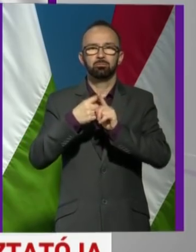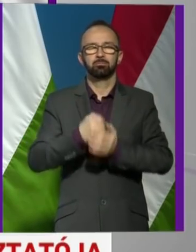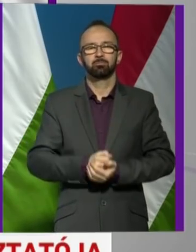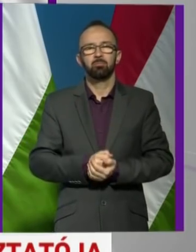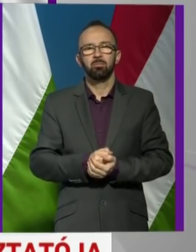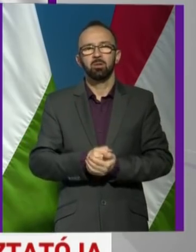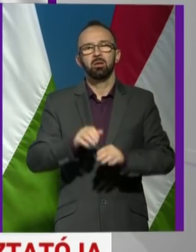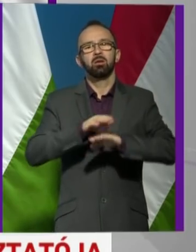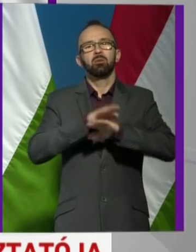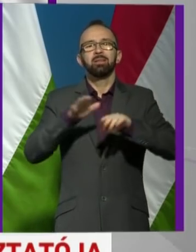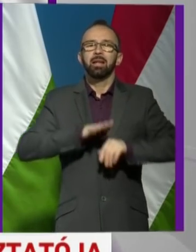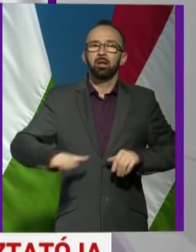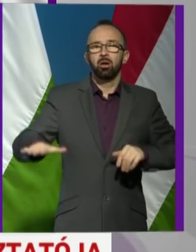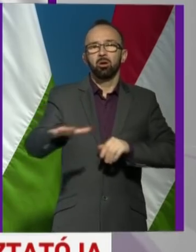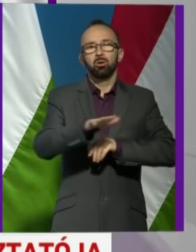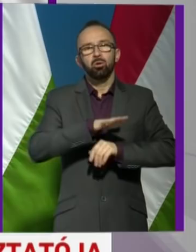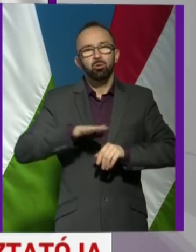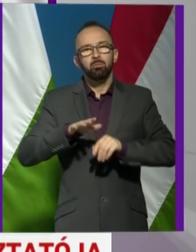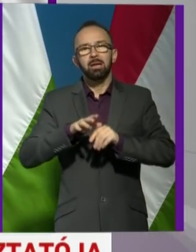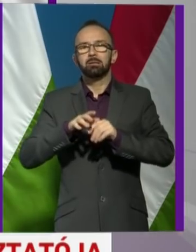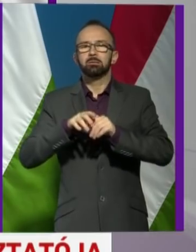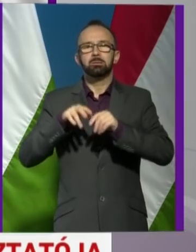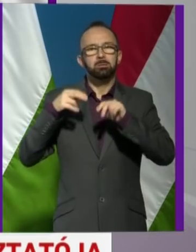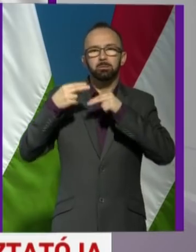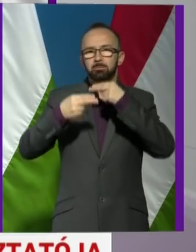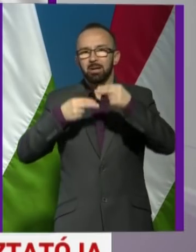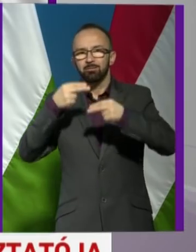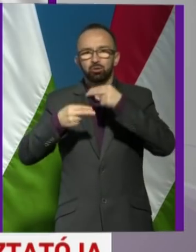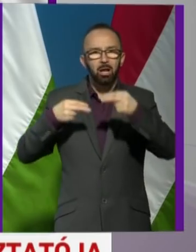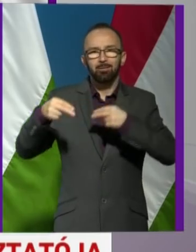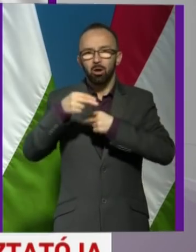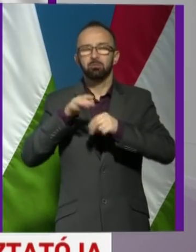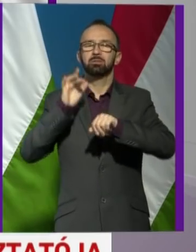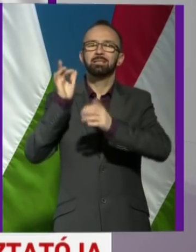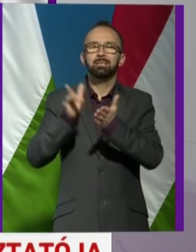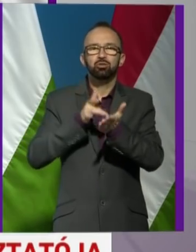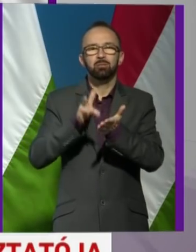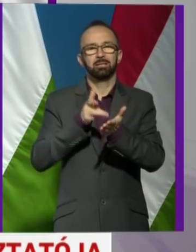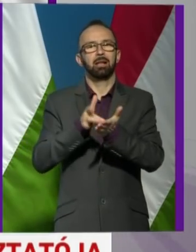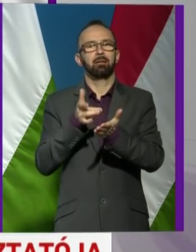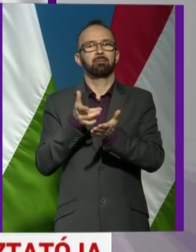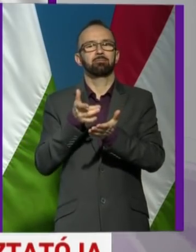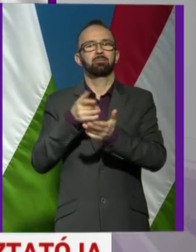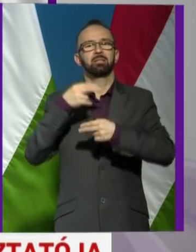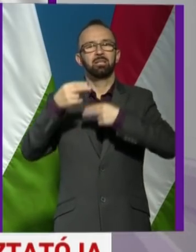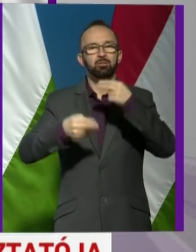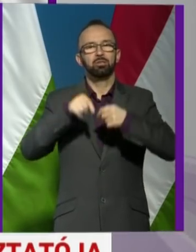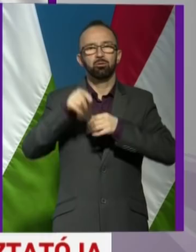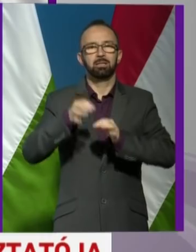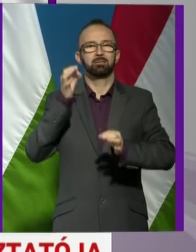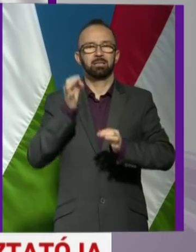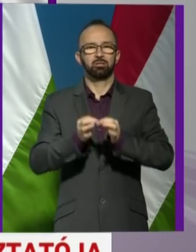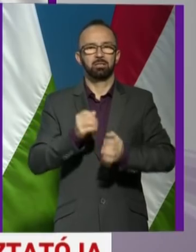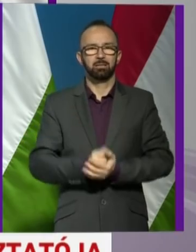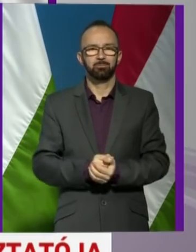úgyhogy minden körülményt körbejárva ismételten kivizsgáltuk ezt az esetet.